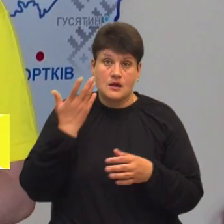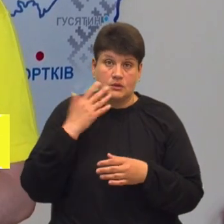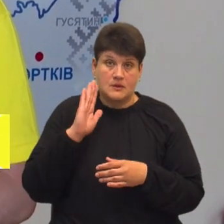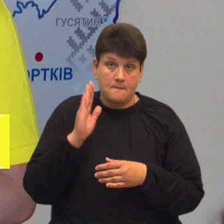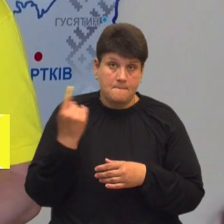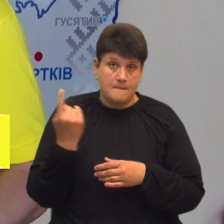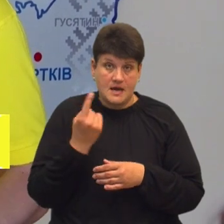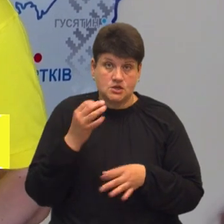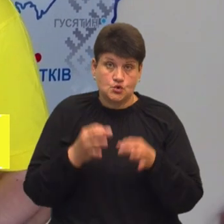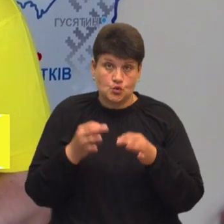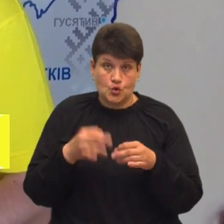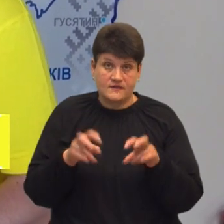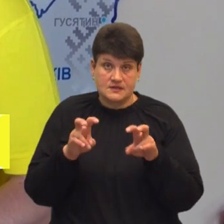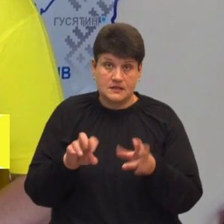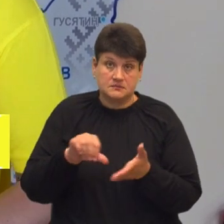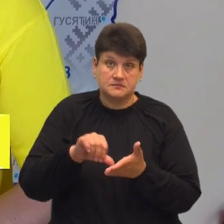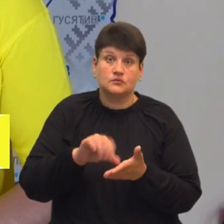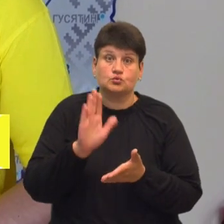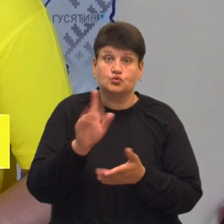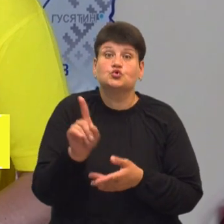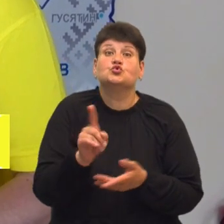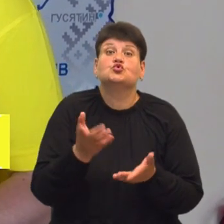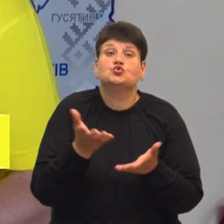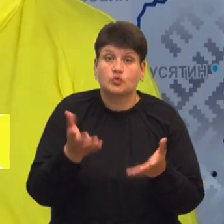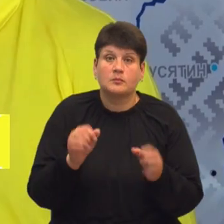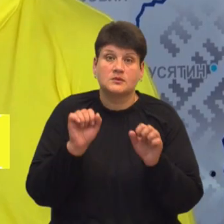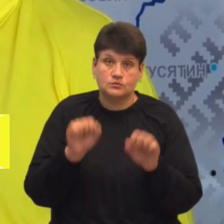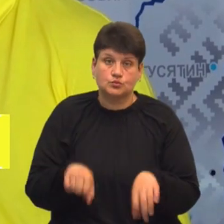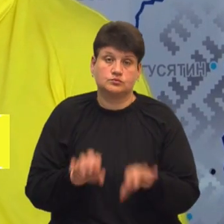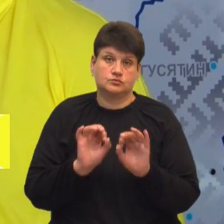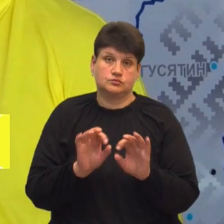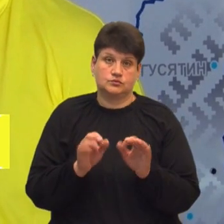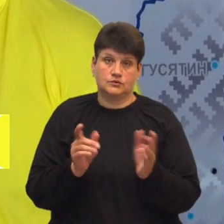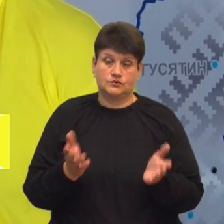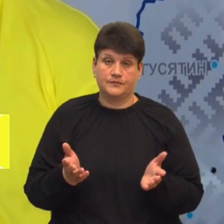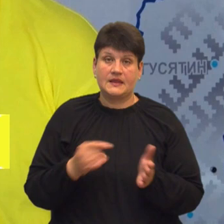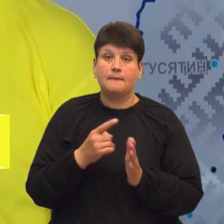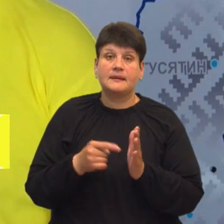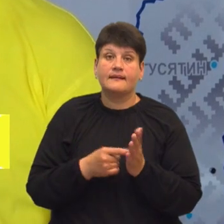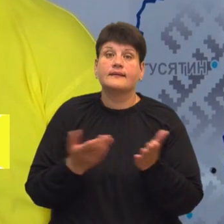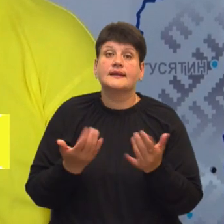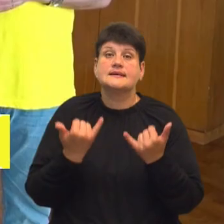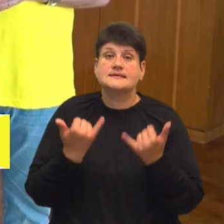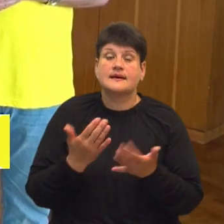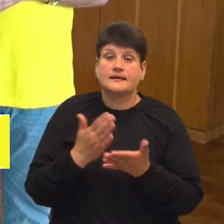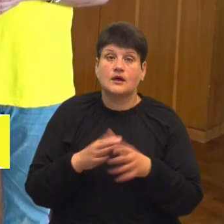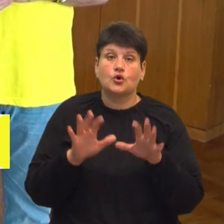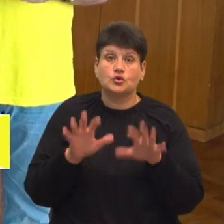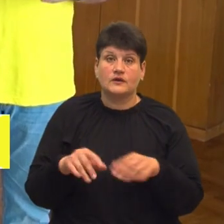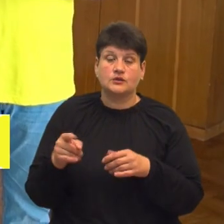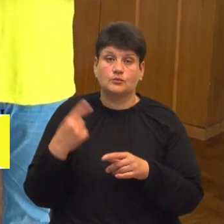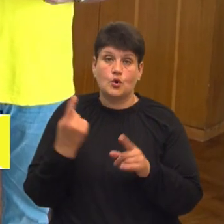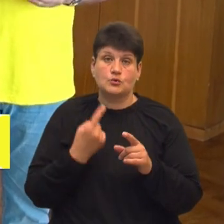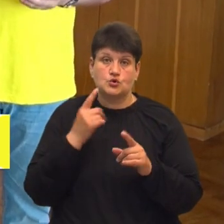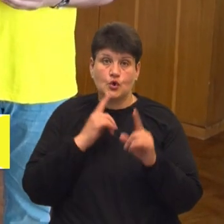засідання і буде щось представлено, тоді ми зможемо щось прокоментувати. На запитання, де зараз знаходиться голова Тернопільської облради